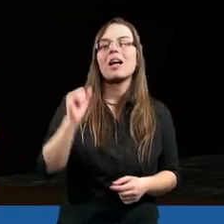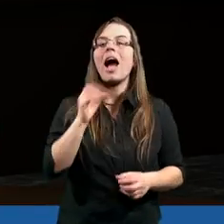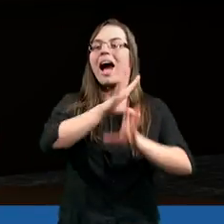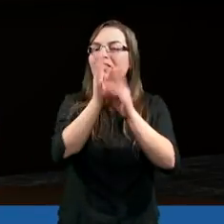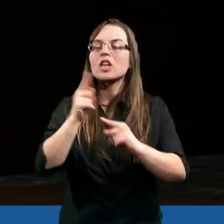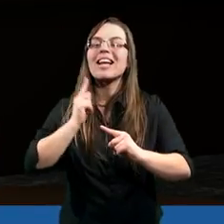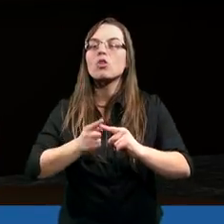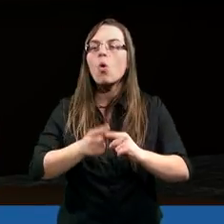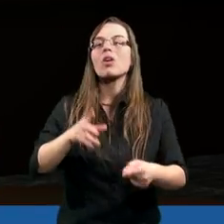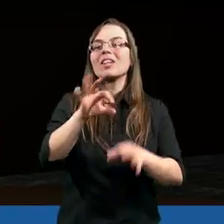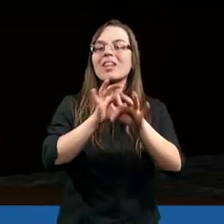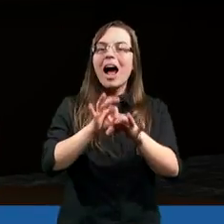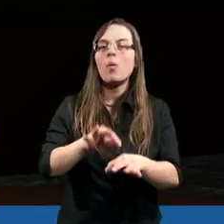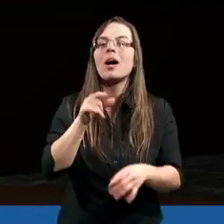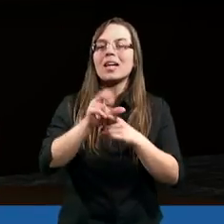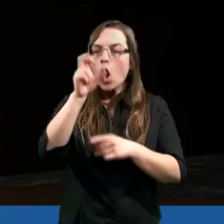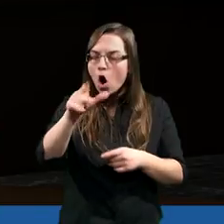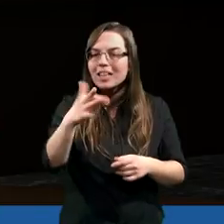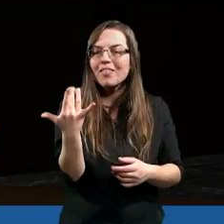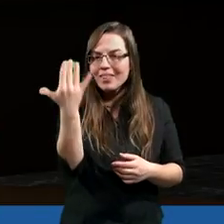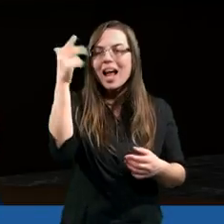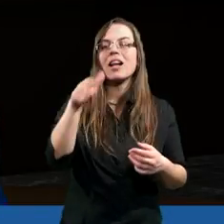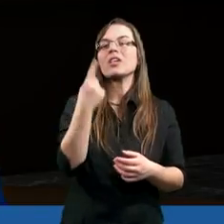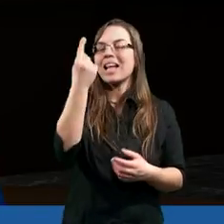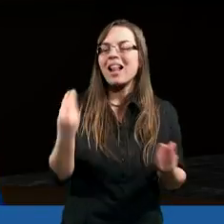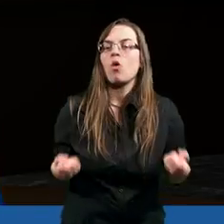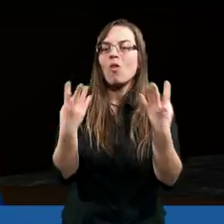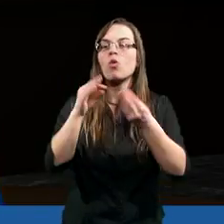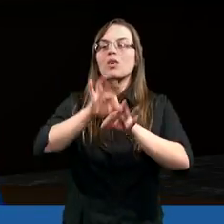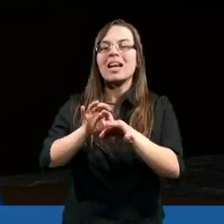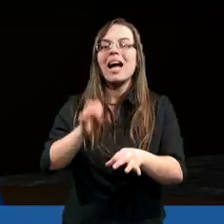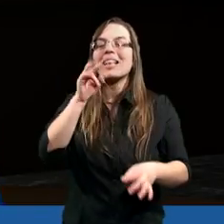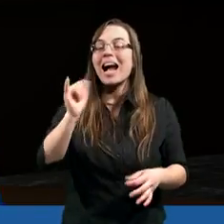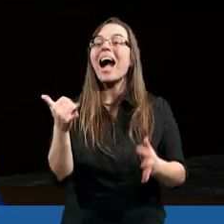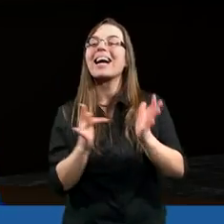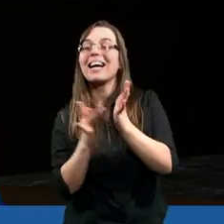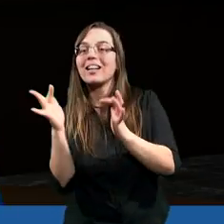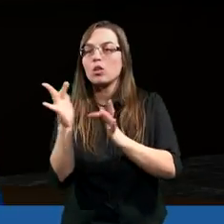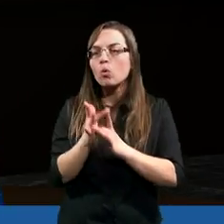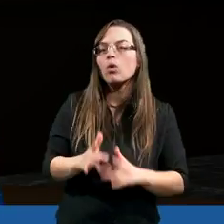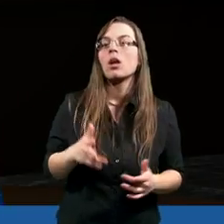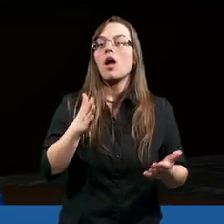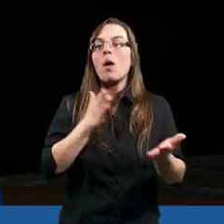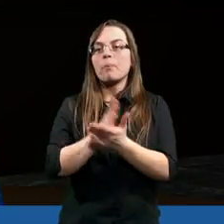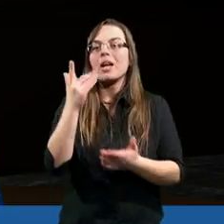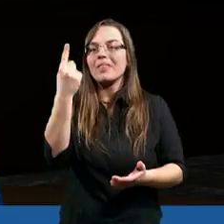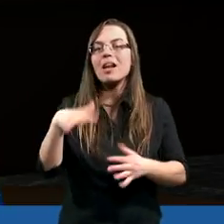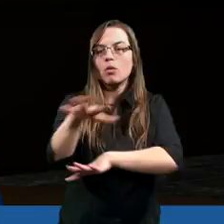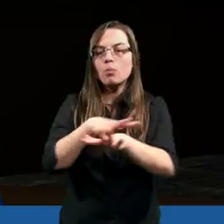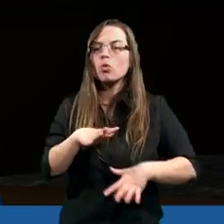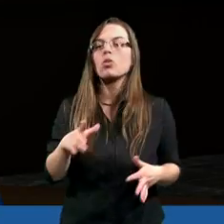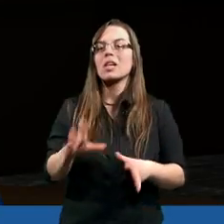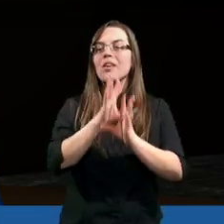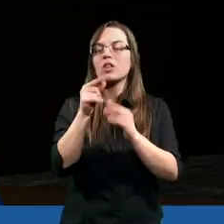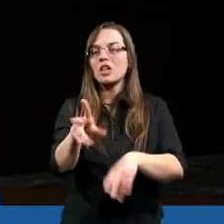ale wszystkie członki ciała, chociaż ich jest wiele, tworzą jedno ciało, taki Chrystus. Bo też w jednym duchu